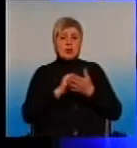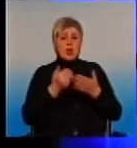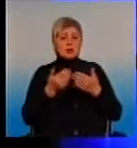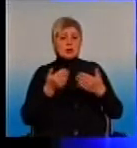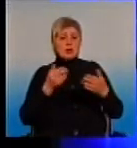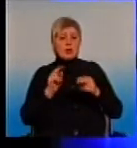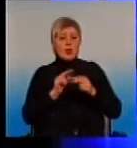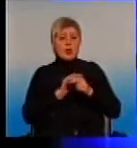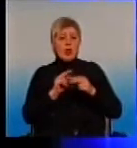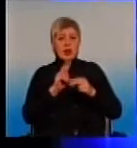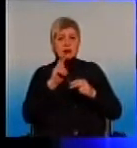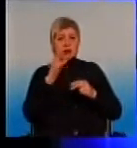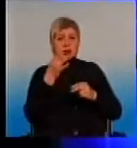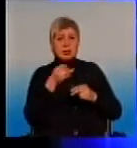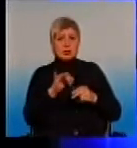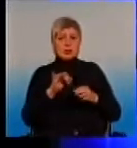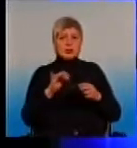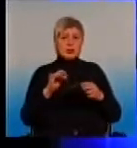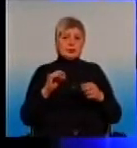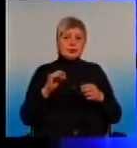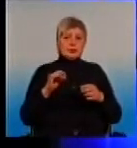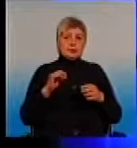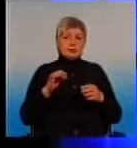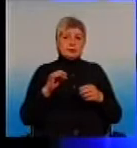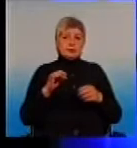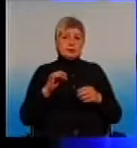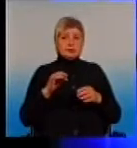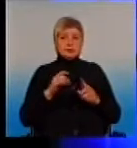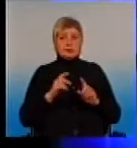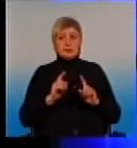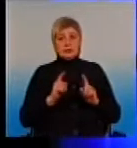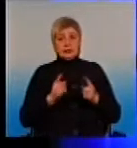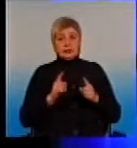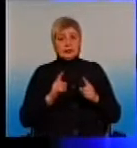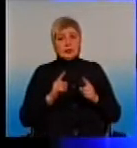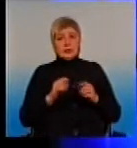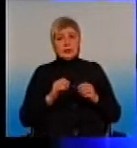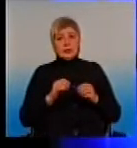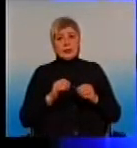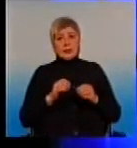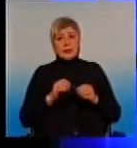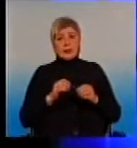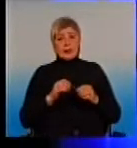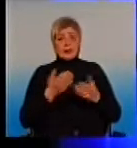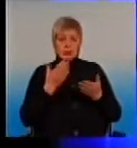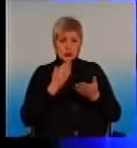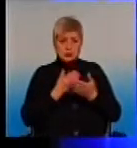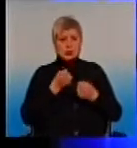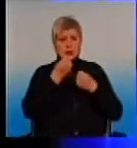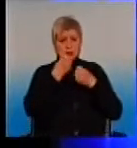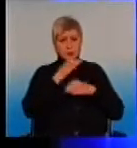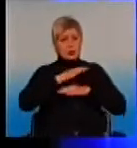він такий дисциплінирує, виконує все предписання врача, то почему нет? Нет, дуже дуже хороші пацієнти, вони слухаються, і дуже